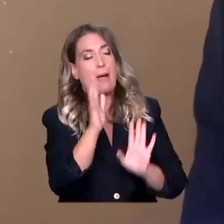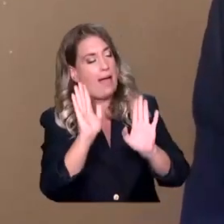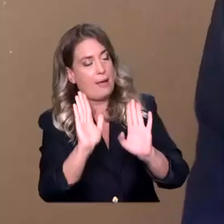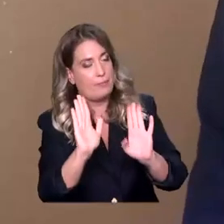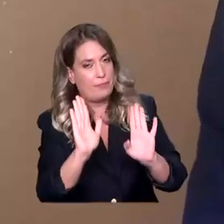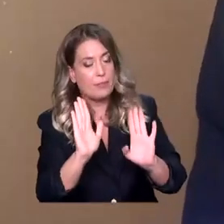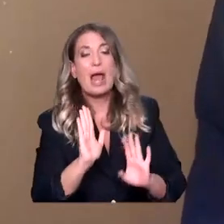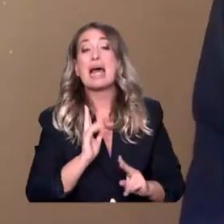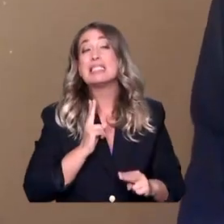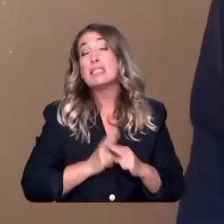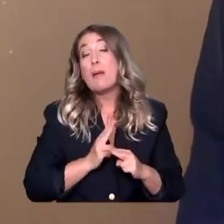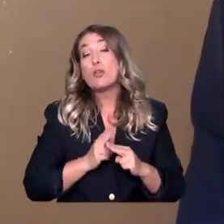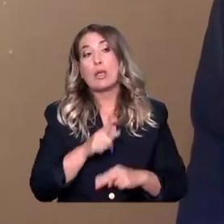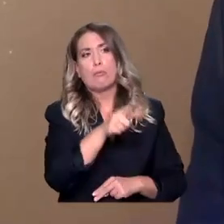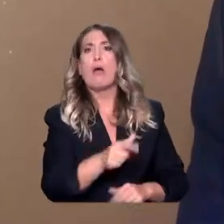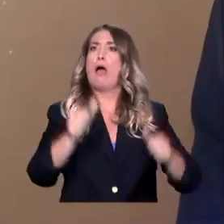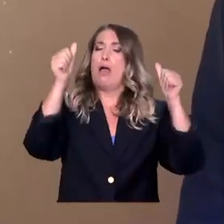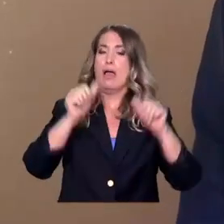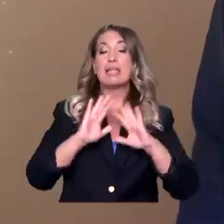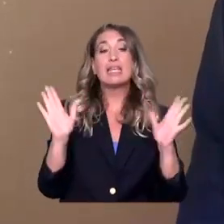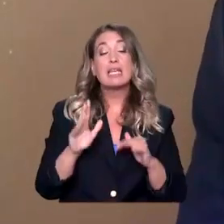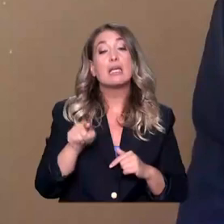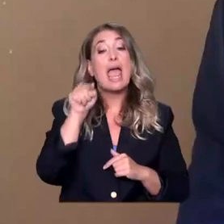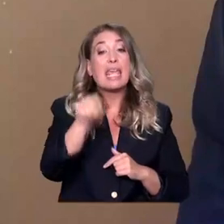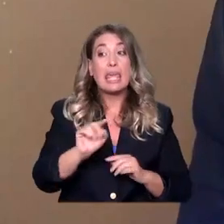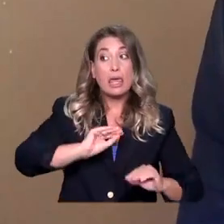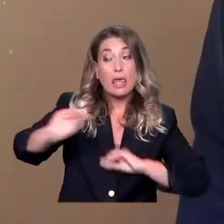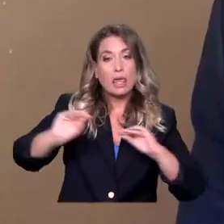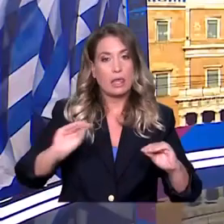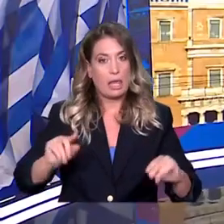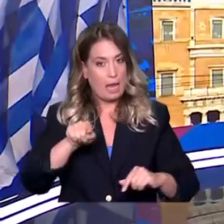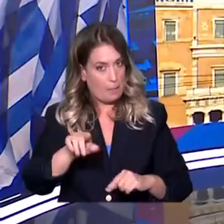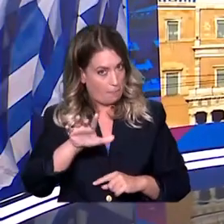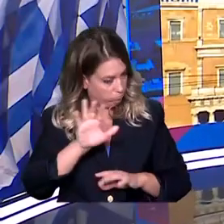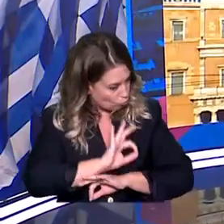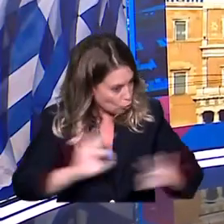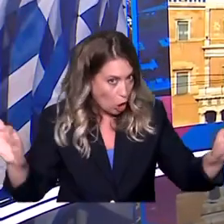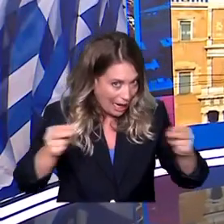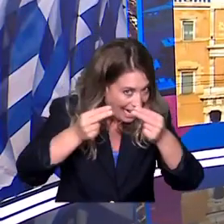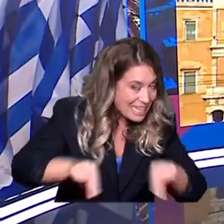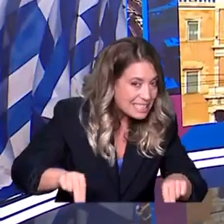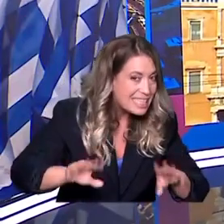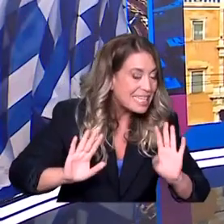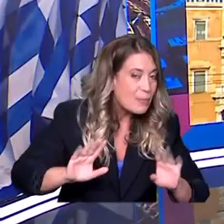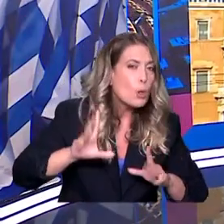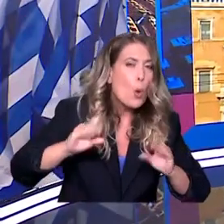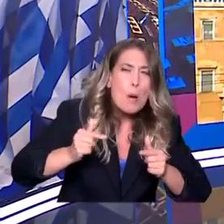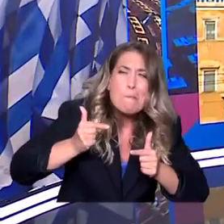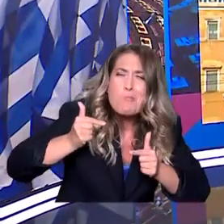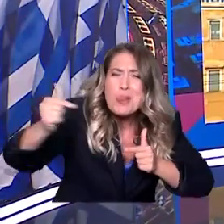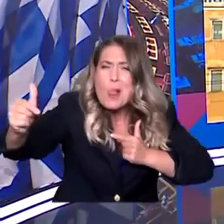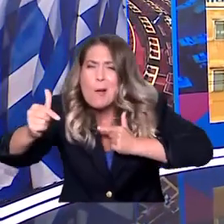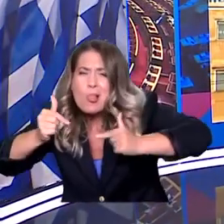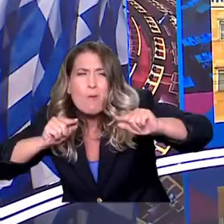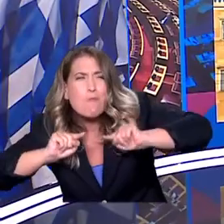κρίνεται και που θα κρυθεί είναι αποτελεσματικότητα. Αυτό λοιπόν που ψάχνουμε τώρα είναι στις απομονωμένες περιοχές στις πιο δύσκολες